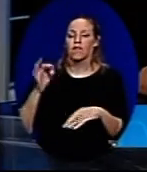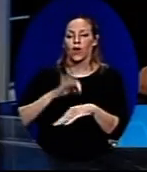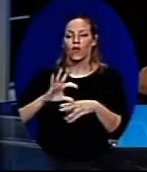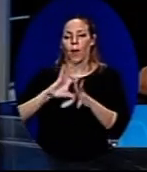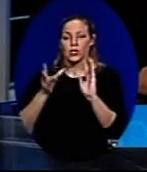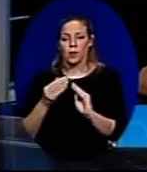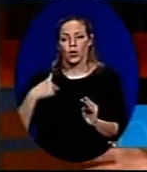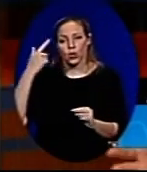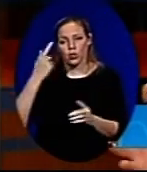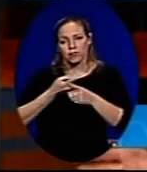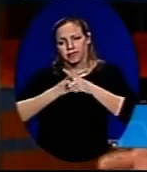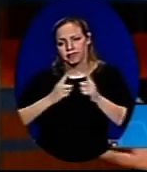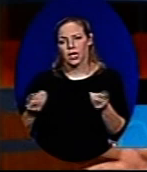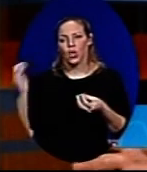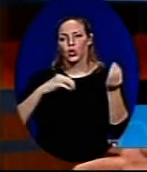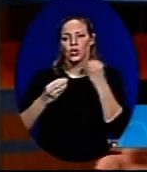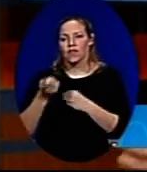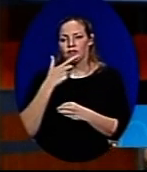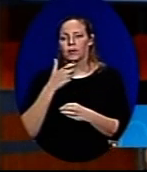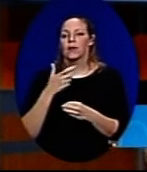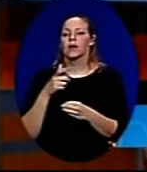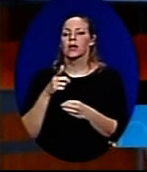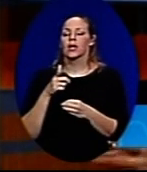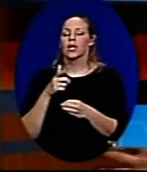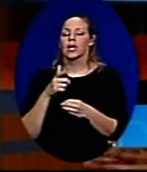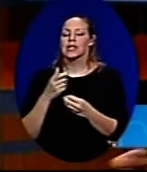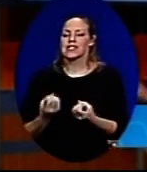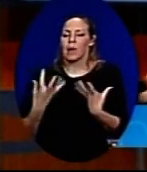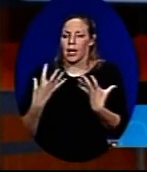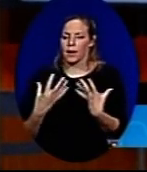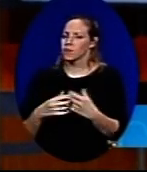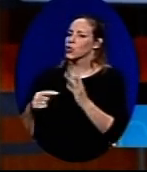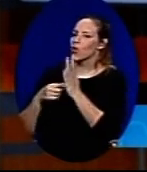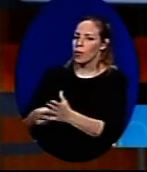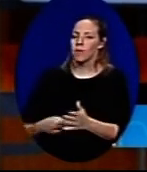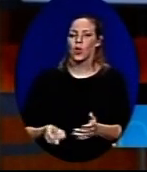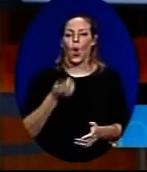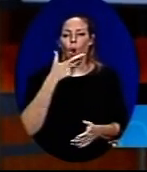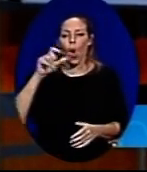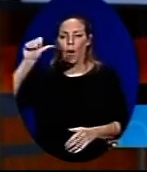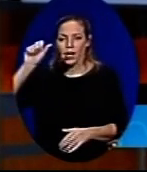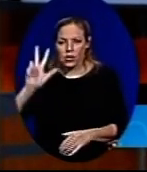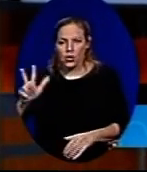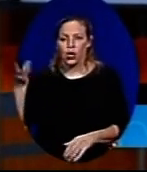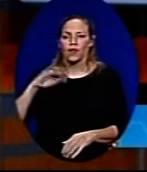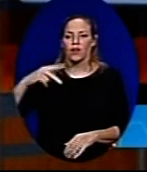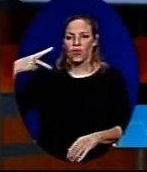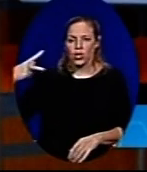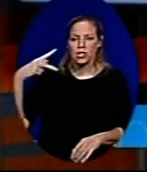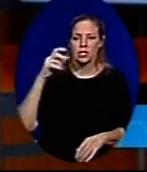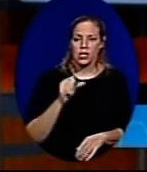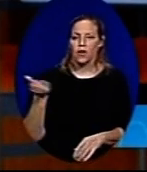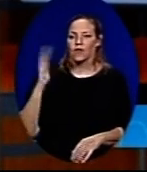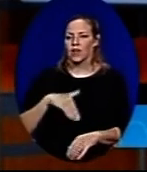הרפואה המשלימה, אנחנו יודעים על שורה של תוספים וצמחים. מה למשל? אז אני אומר עוד פעם, החל מ-אומגה 3, דרך פוספטי דיל סירין,